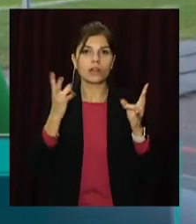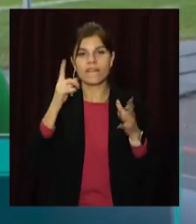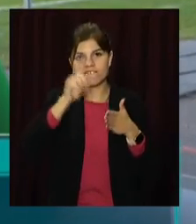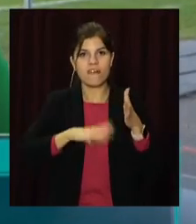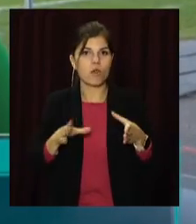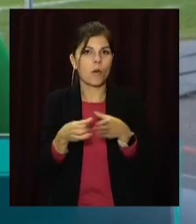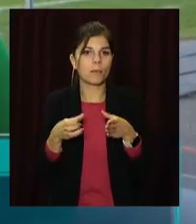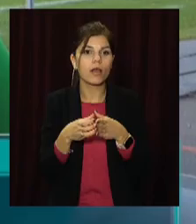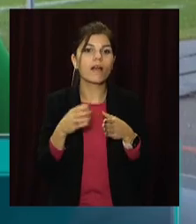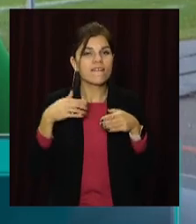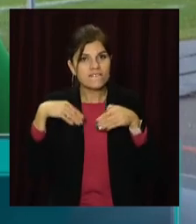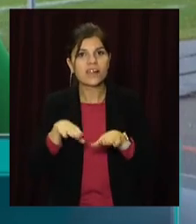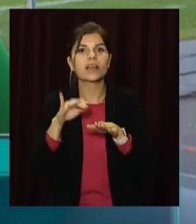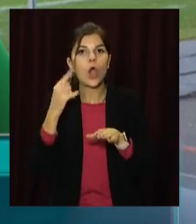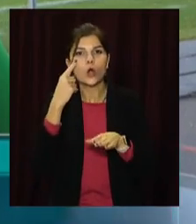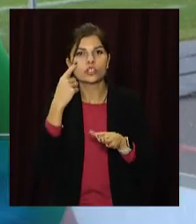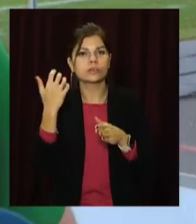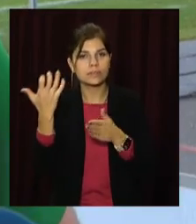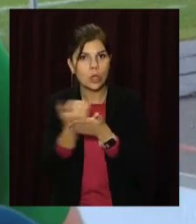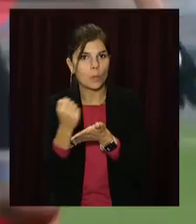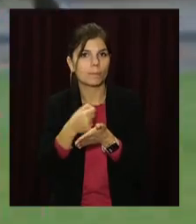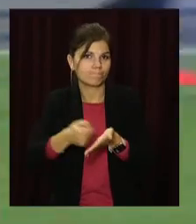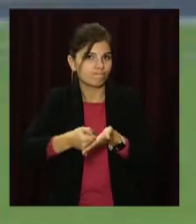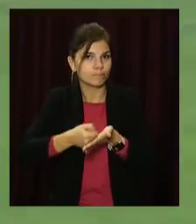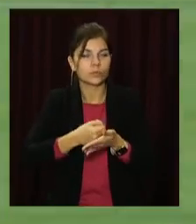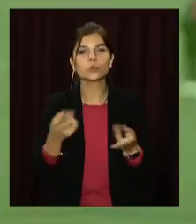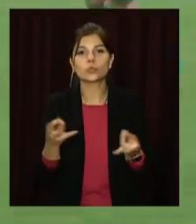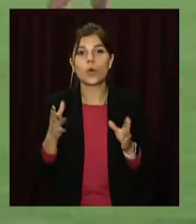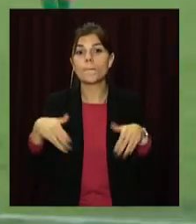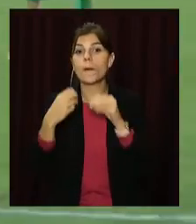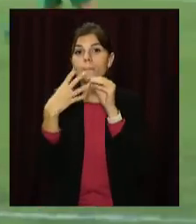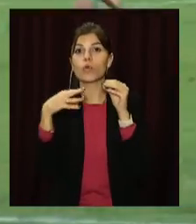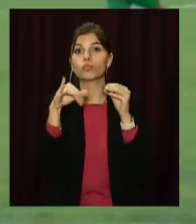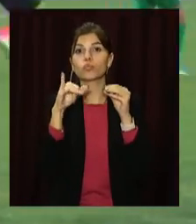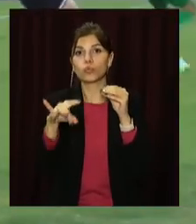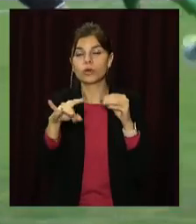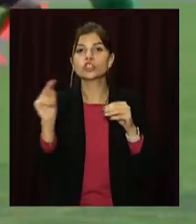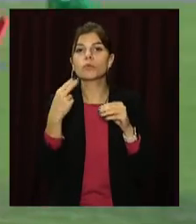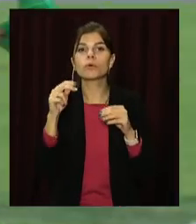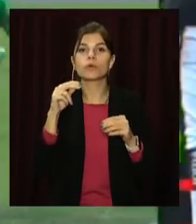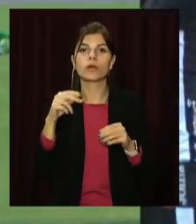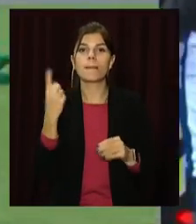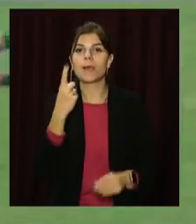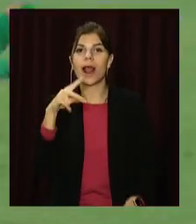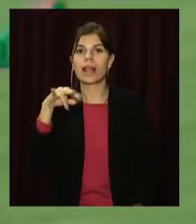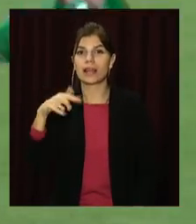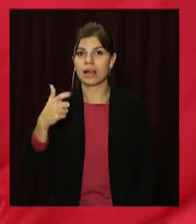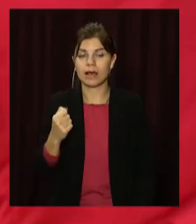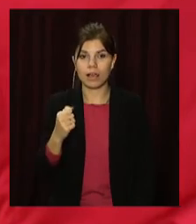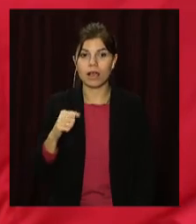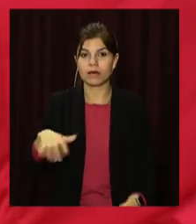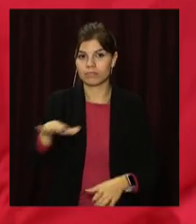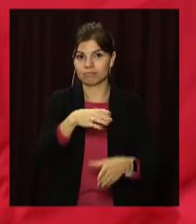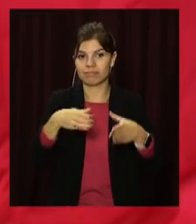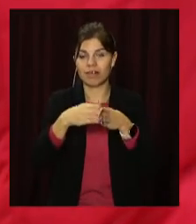першу чергу. І виходити, і забирати очки, добивати побіду, забивати голами. Після 15-го туру українського чемпіонату першої ліги ВПК «Агро»